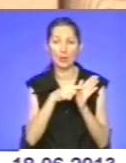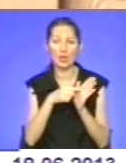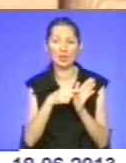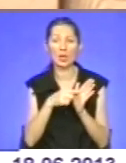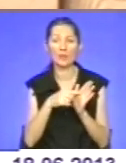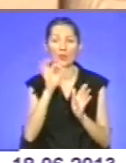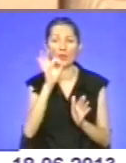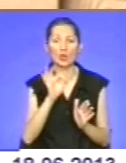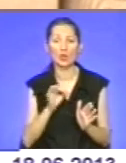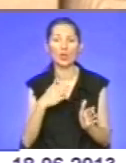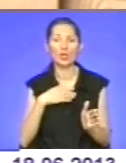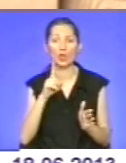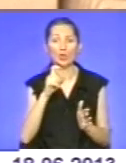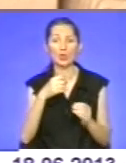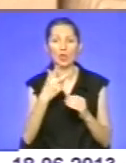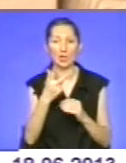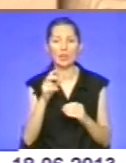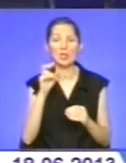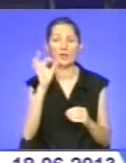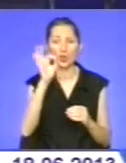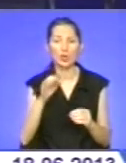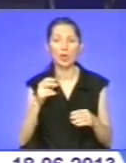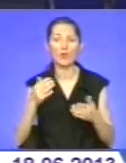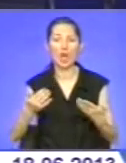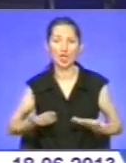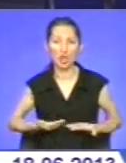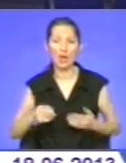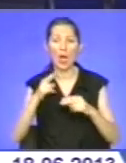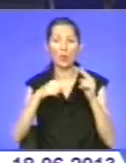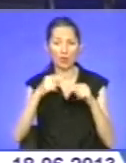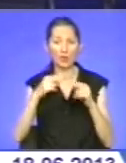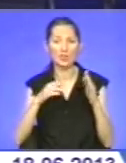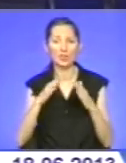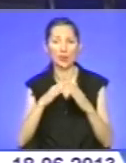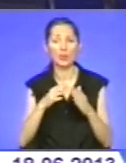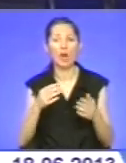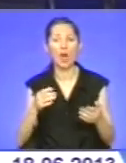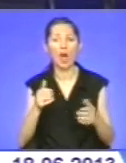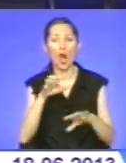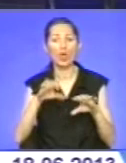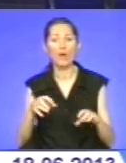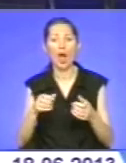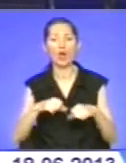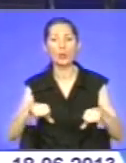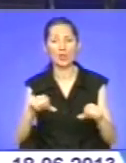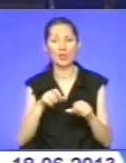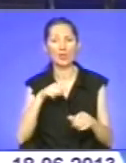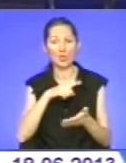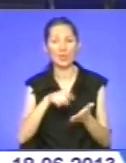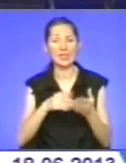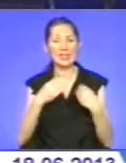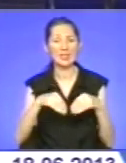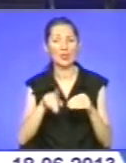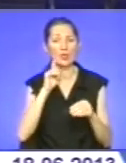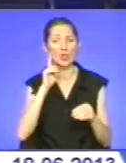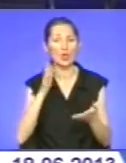відсоток нас становить 113 відсотків, житлове будівництво. Голова Комітету Верховної Ради України з питань сім'ї, молоді жини, політики, спорту та